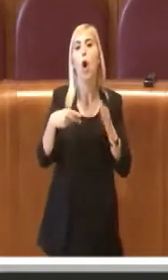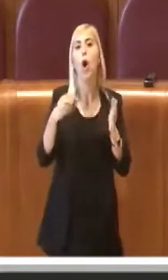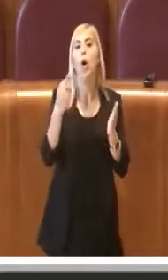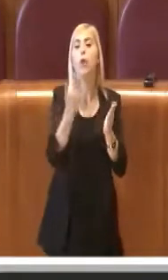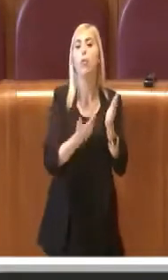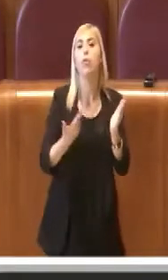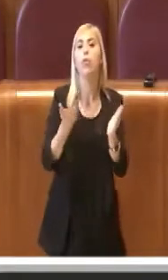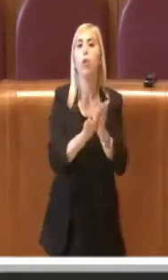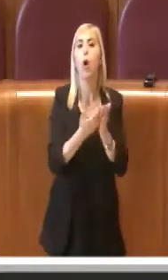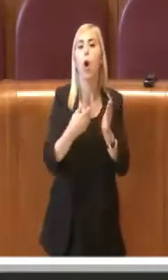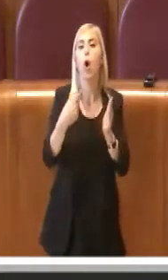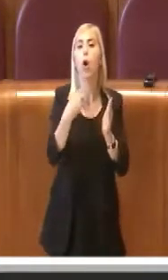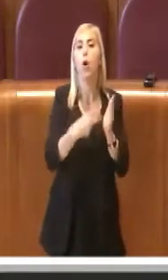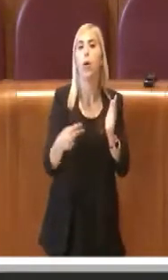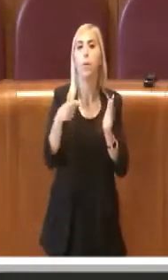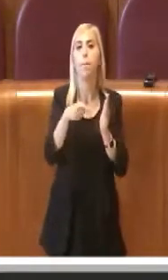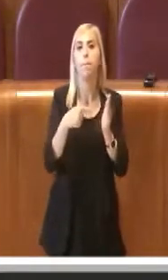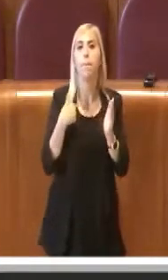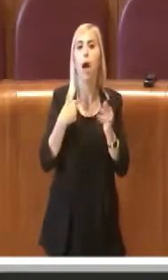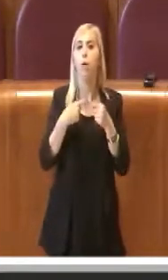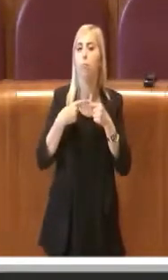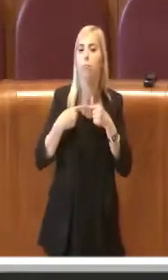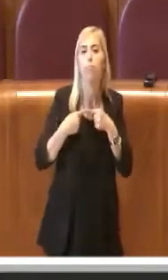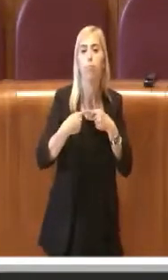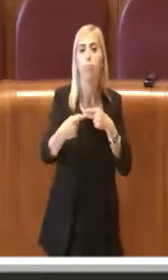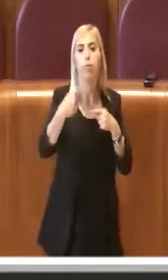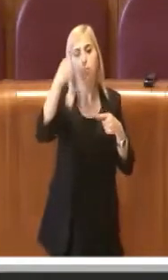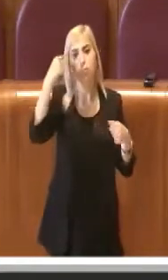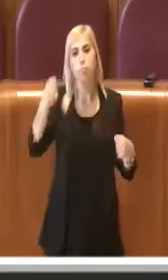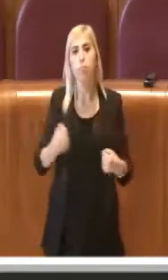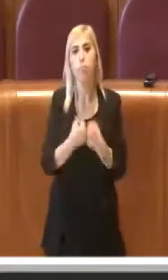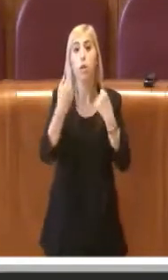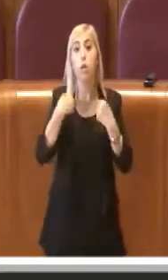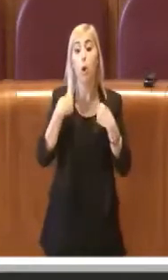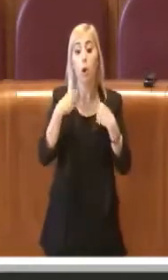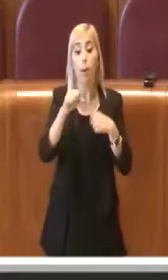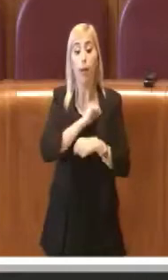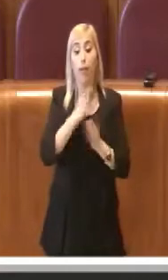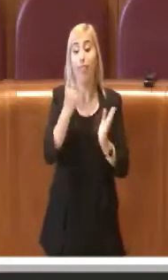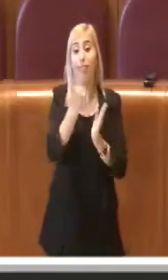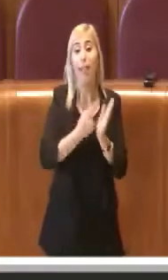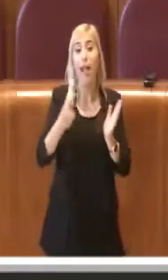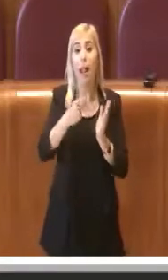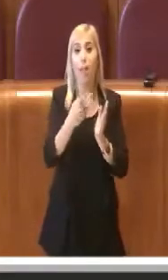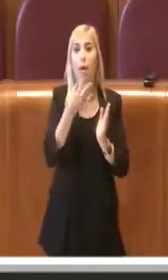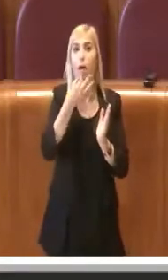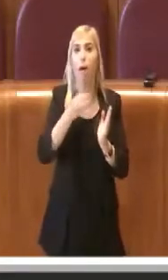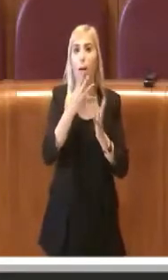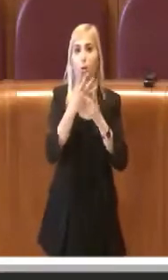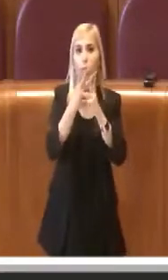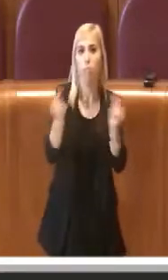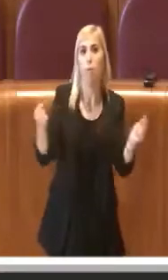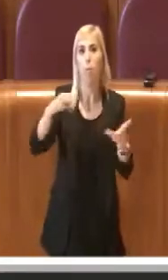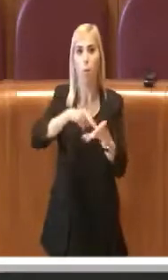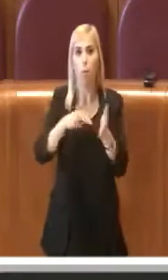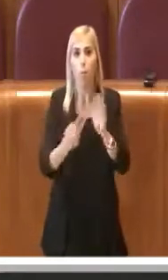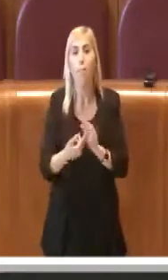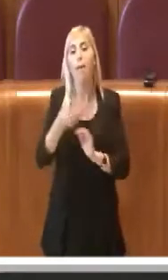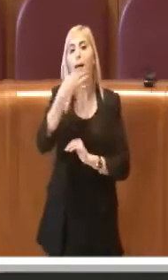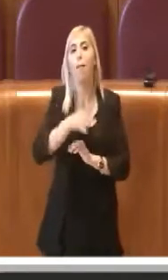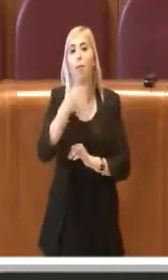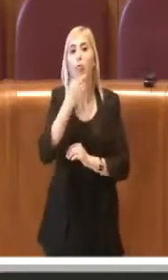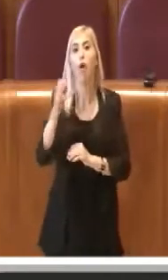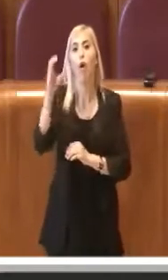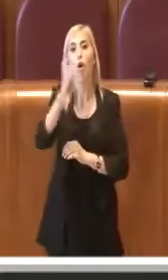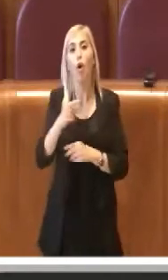modificata. Quindi io mi aspetto una delibera che sia veramente risolutiva, che consenta ai consorsi di